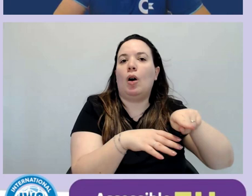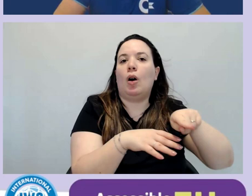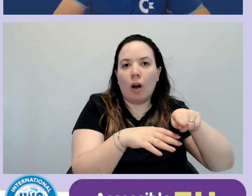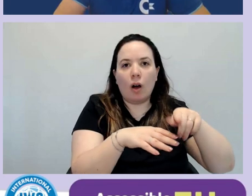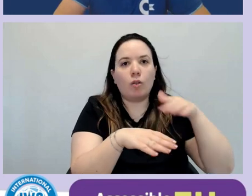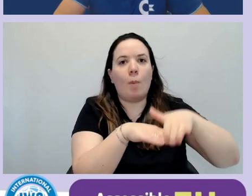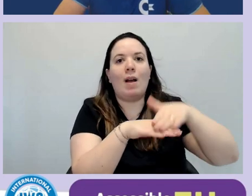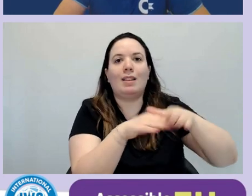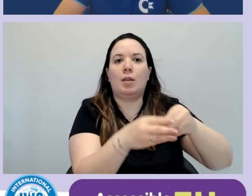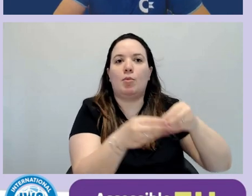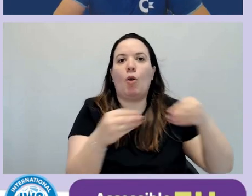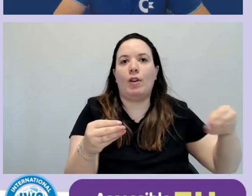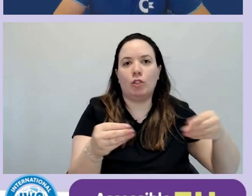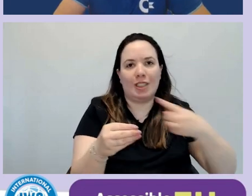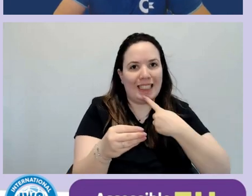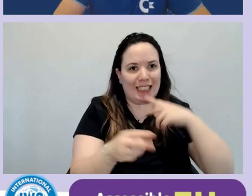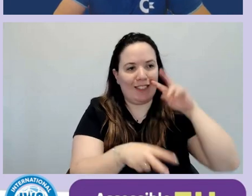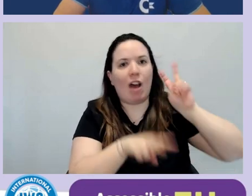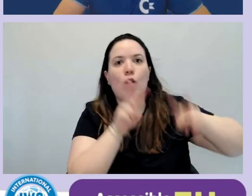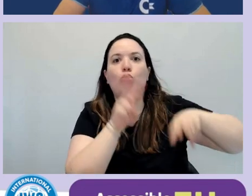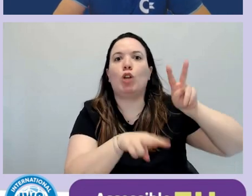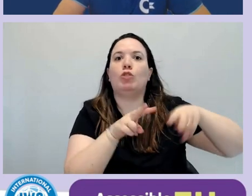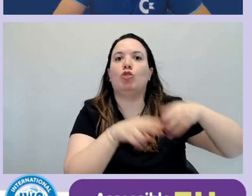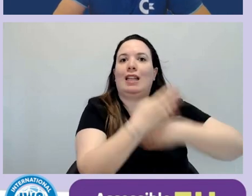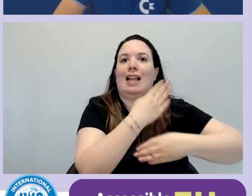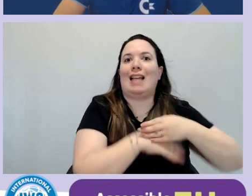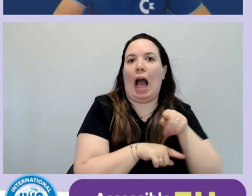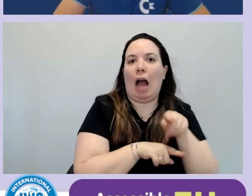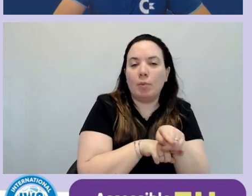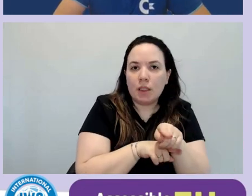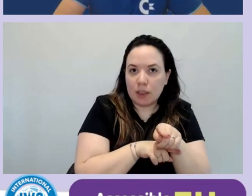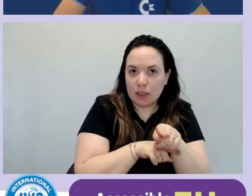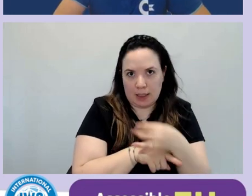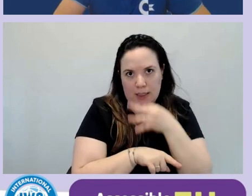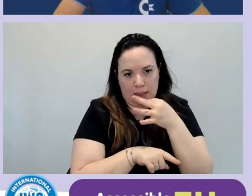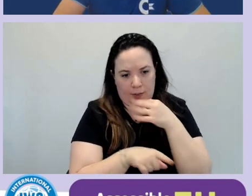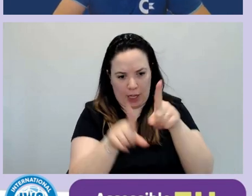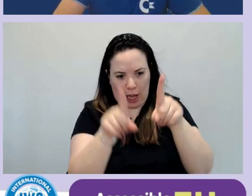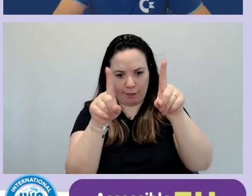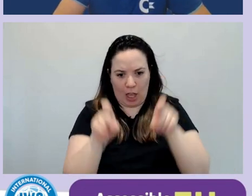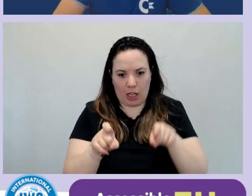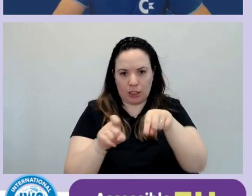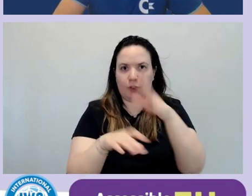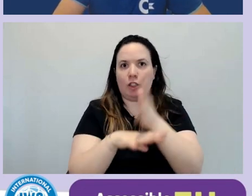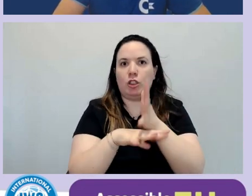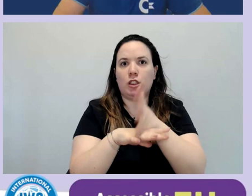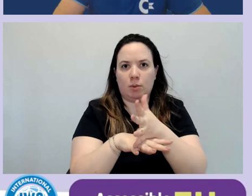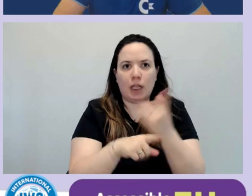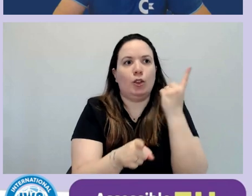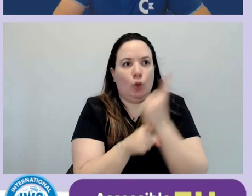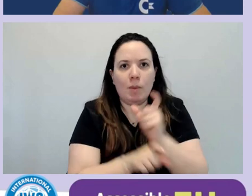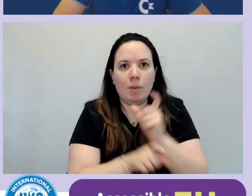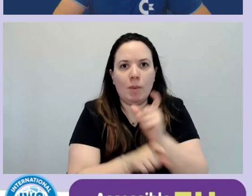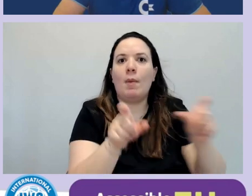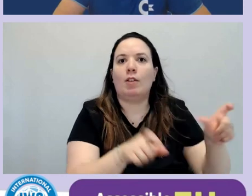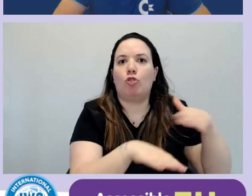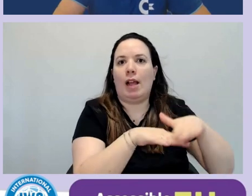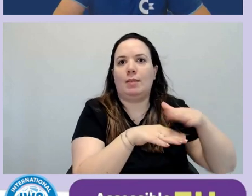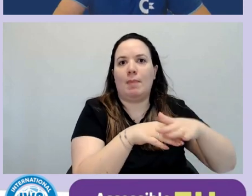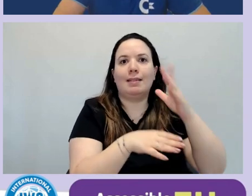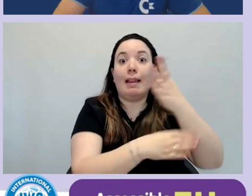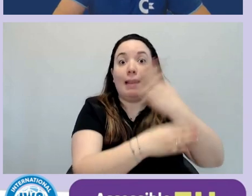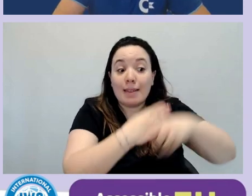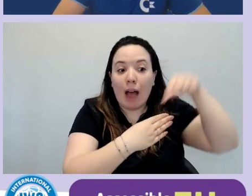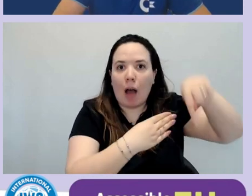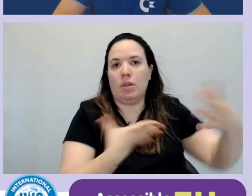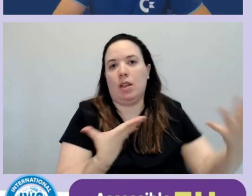ossia coinvolgere persone con disabilità nelle verifiche di accessibilità. Un tema che noi ricordiamo sempre è importantissimo,